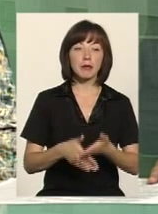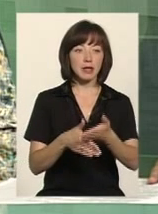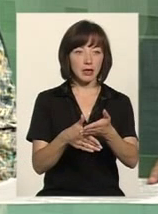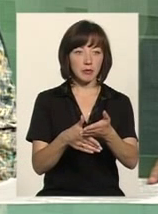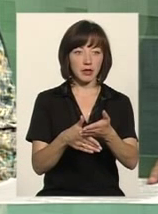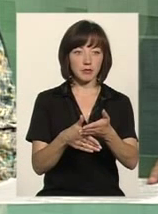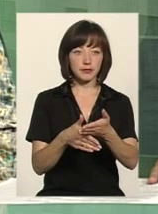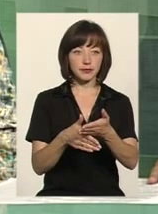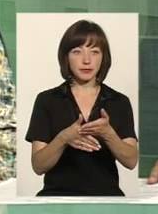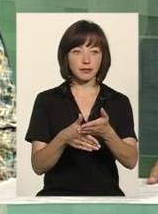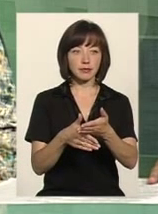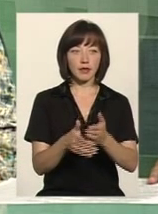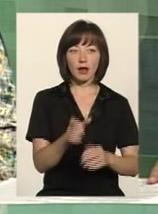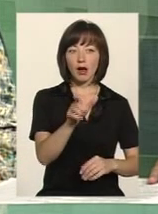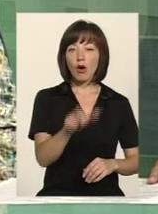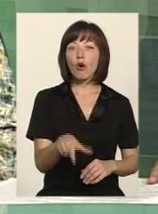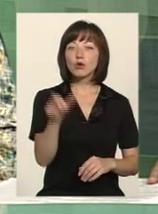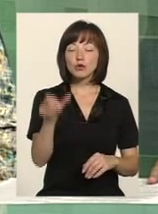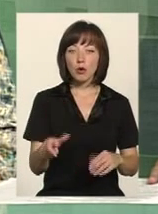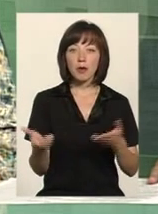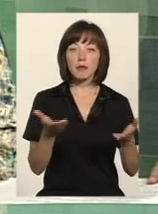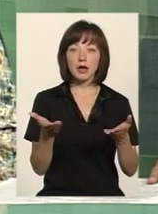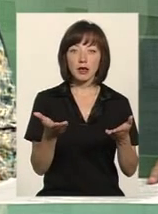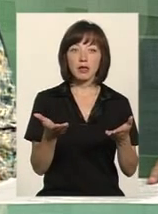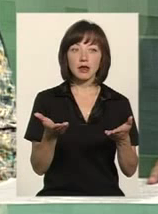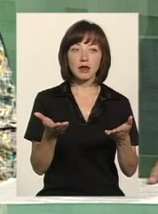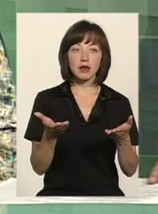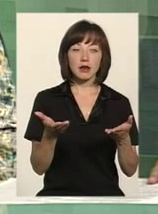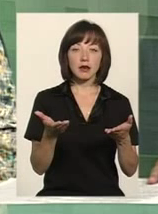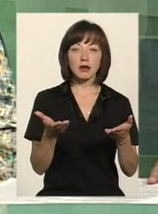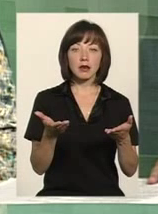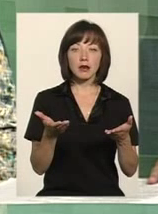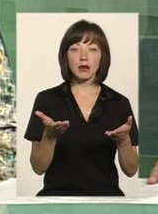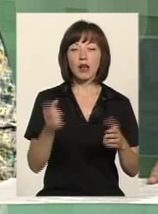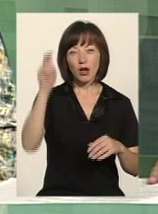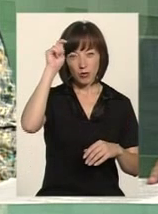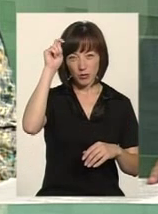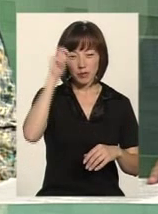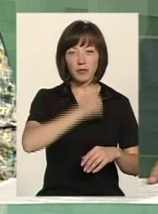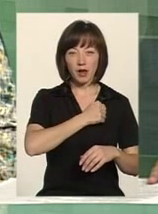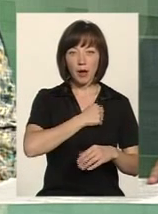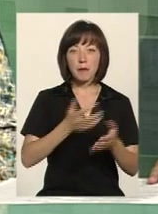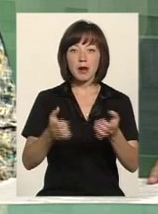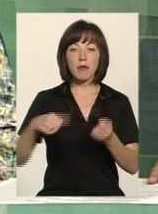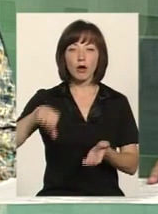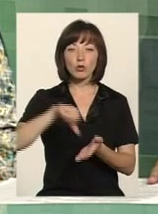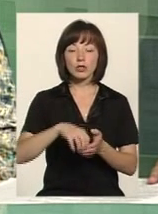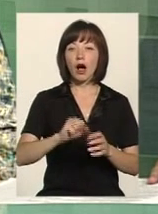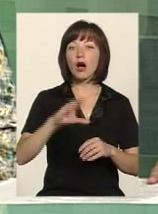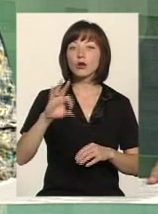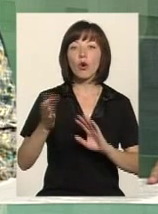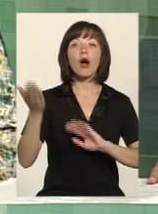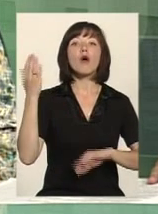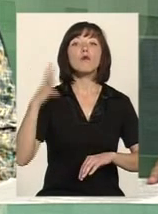особам, які приймають, хлопцям нашим, які приймають участь в антитуристичній операції, які